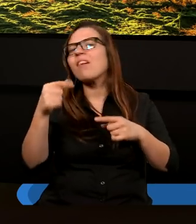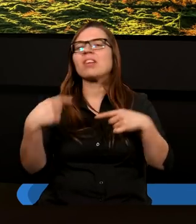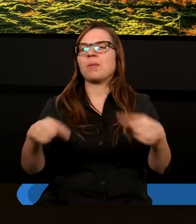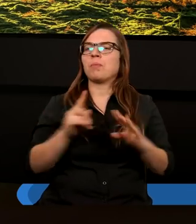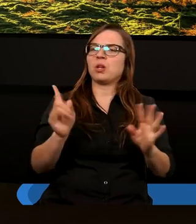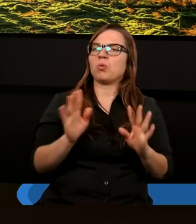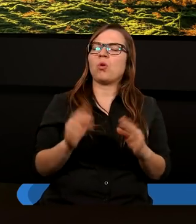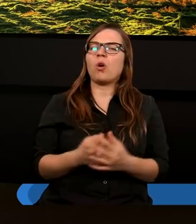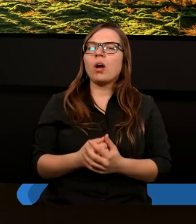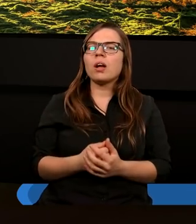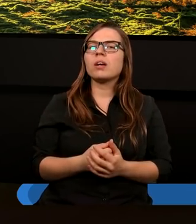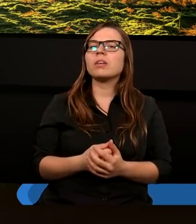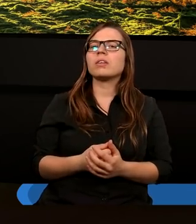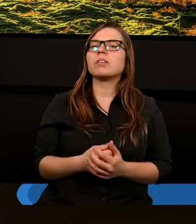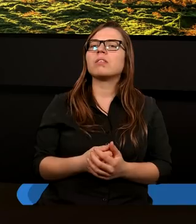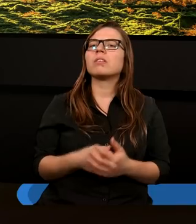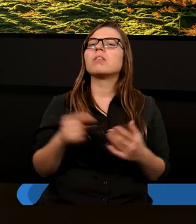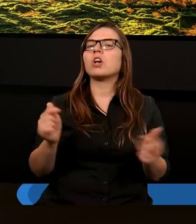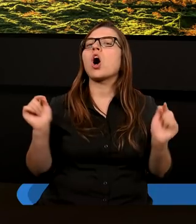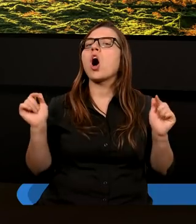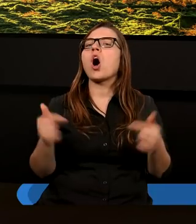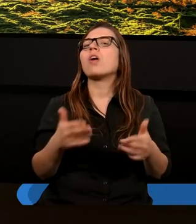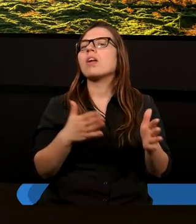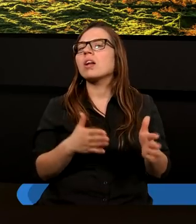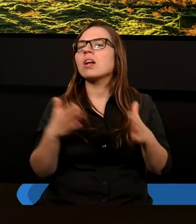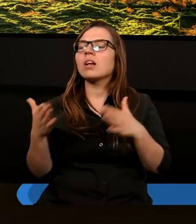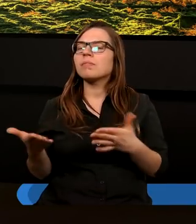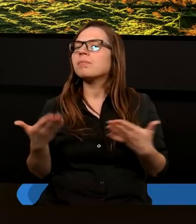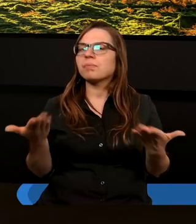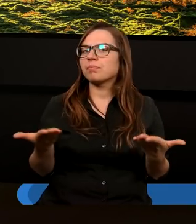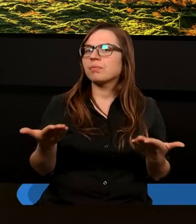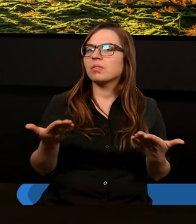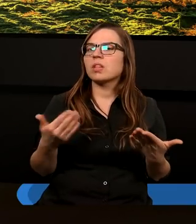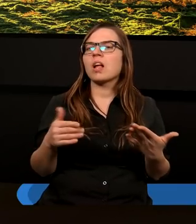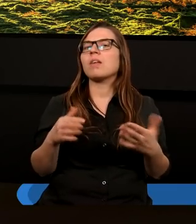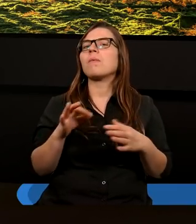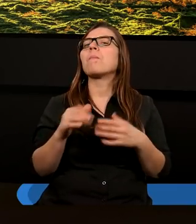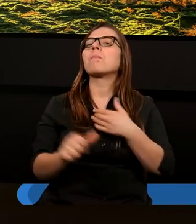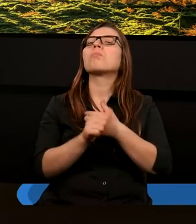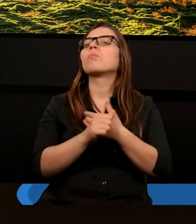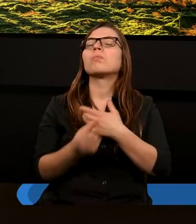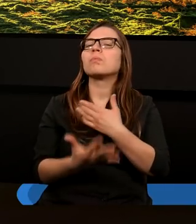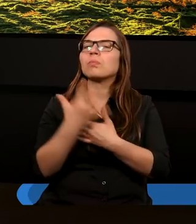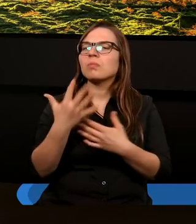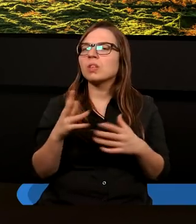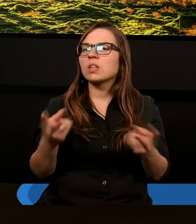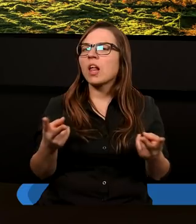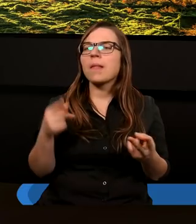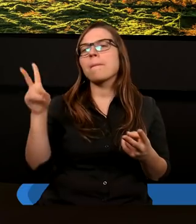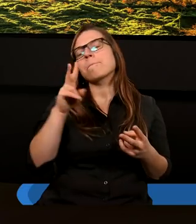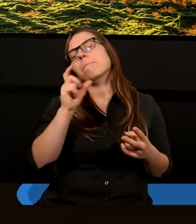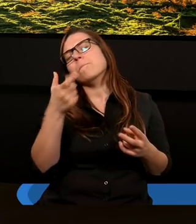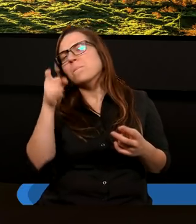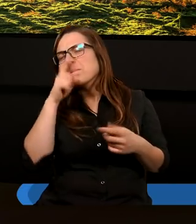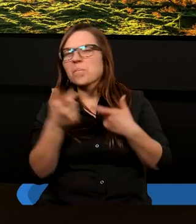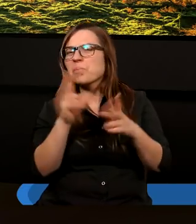Przechodzimy do kolejnego tematu. Kolejny konflikt właściwie nie wywodził się z tego, że ktoś coś źle zrobił,